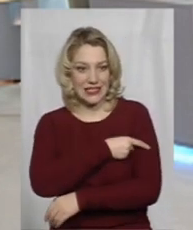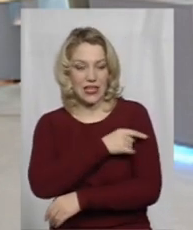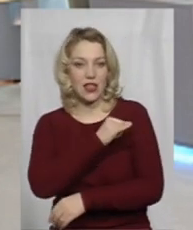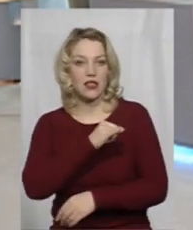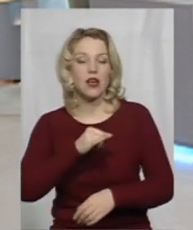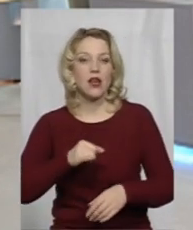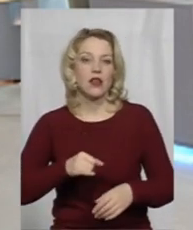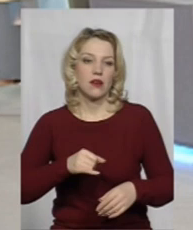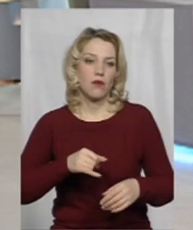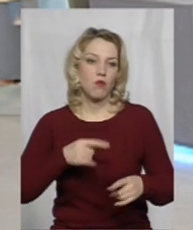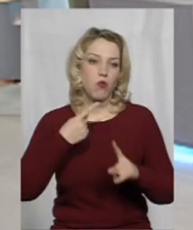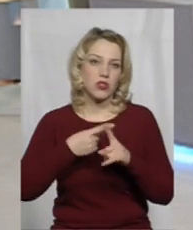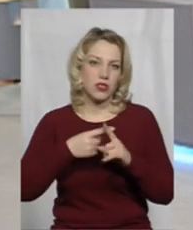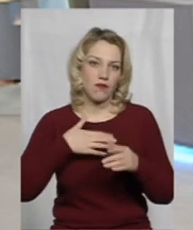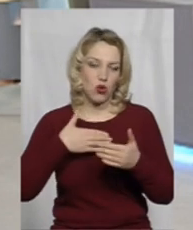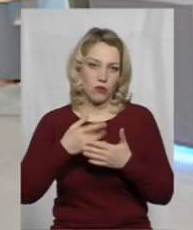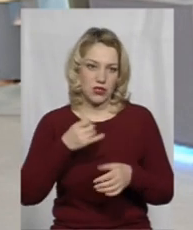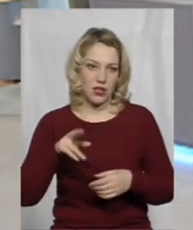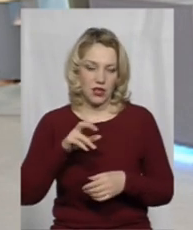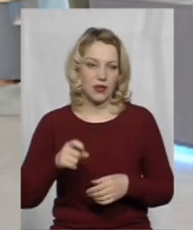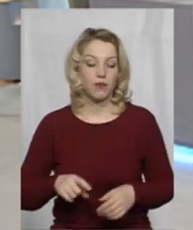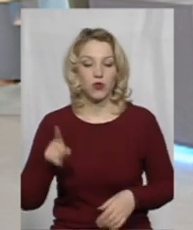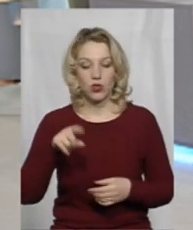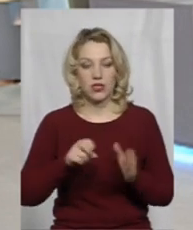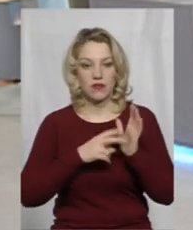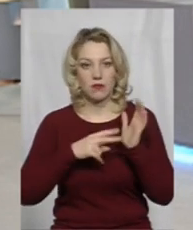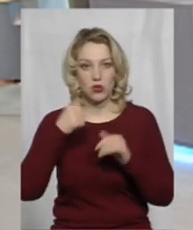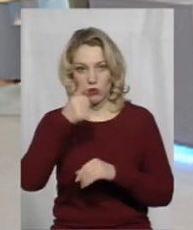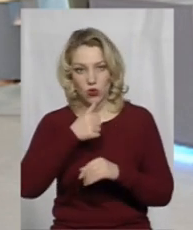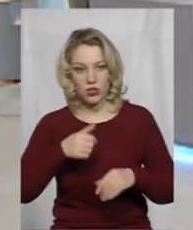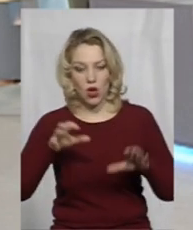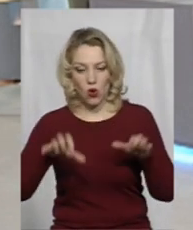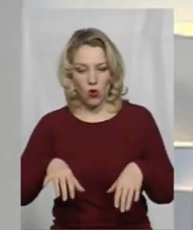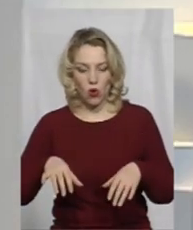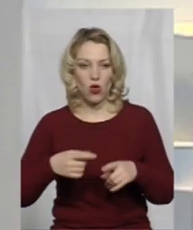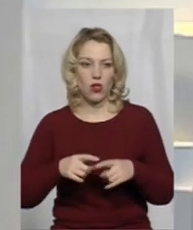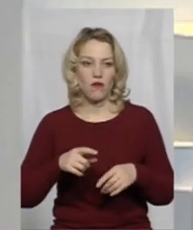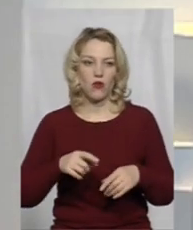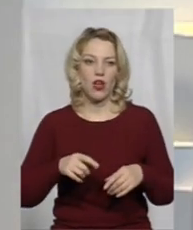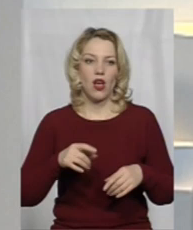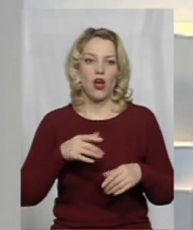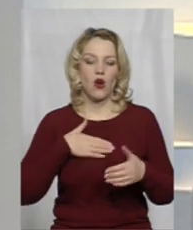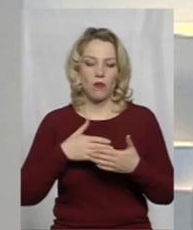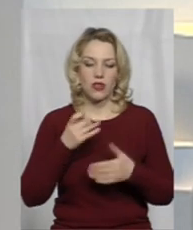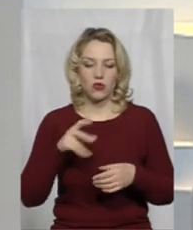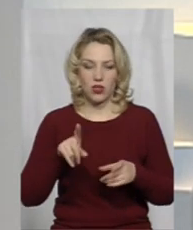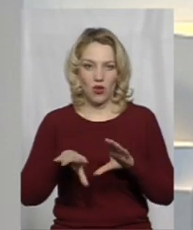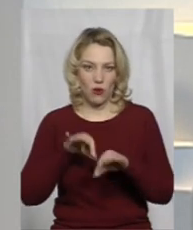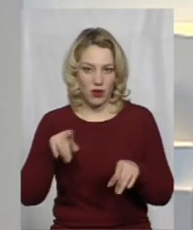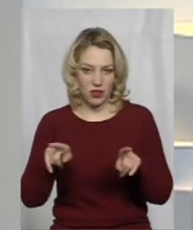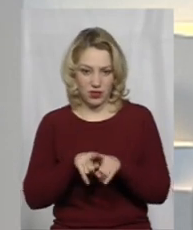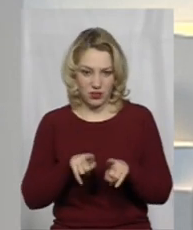позитивна була громадська рада. До речі, в 2017 році голову громадської ради обрали в той самий день, коли ви значилися зі складом ради.